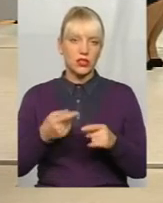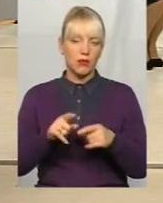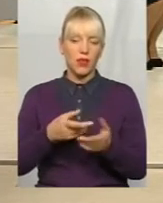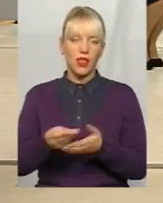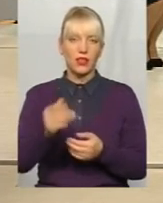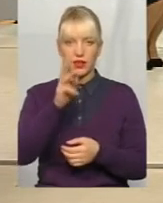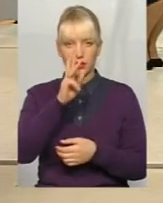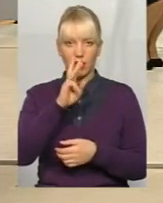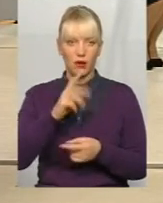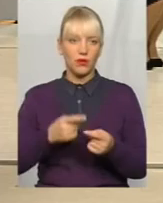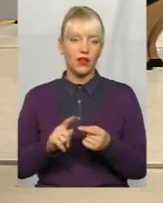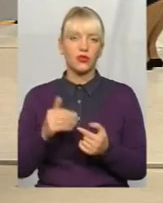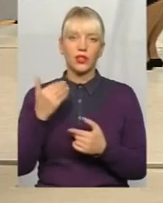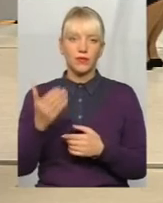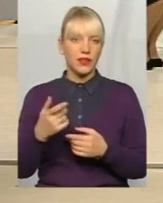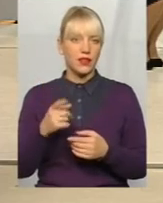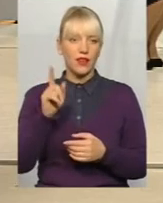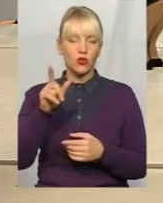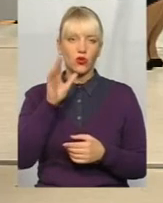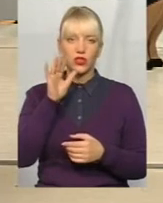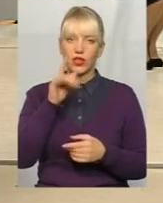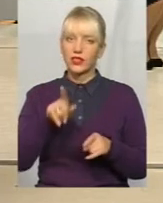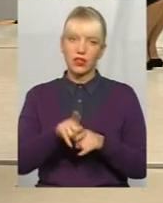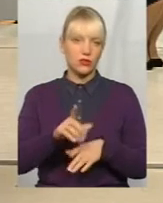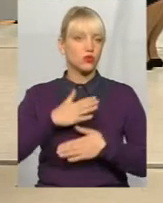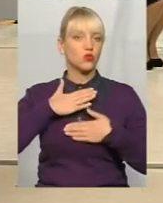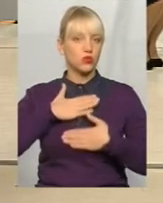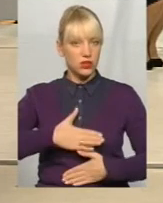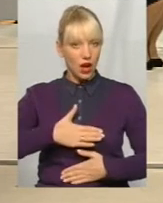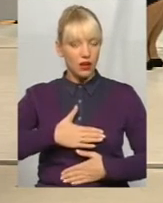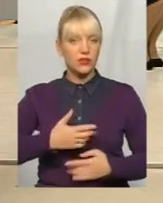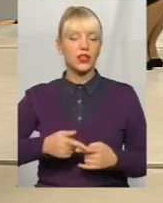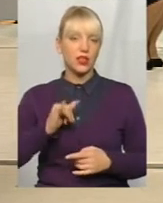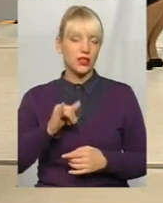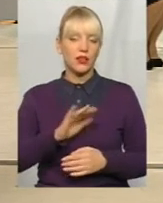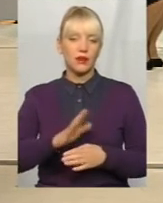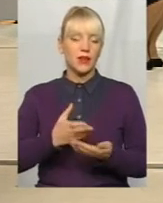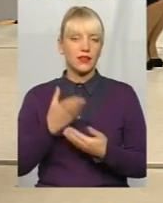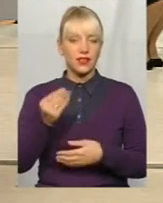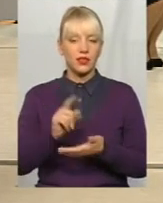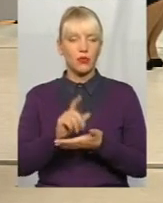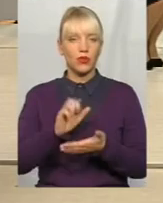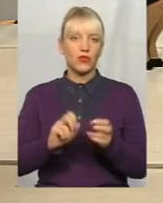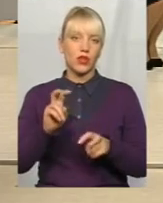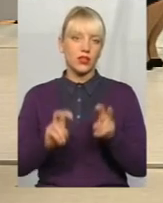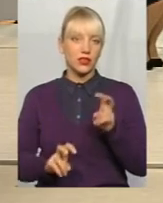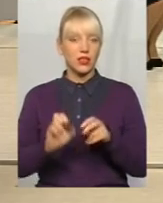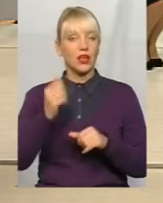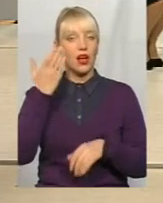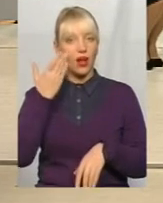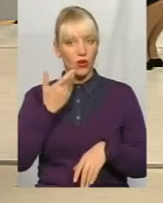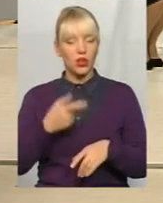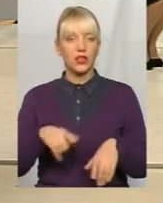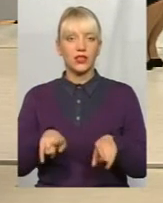платню. Їх це на той час теж устраювало, не вплатити податки, а сидіти. Але коли стала